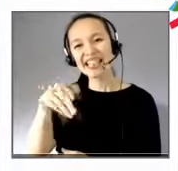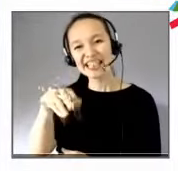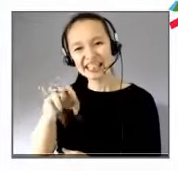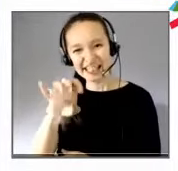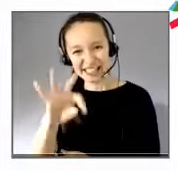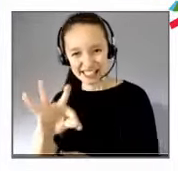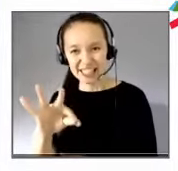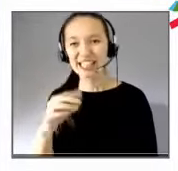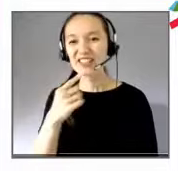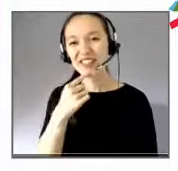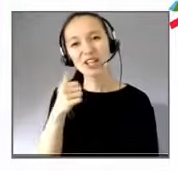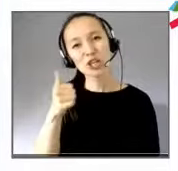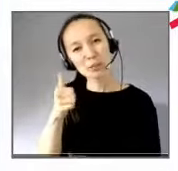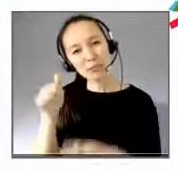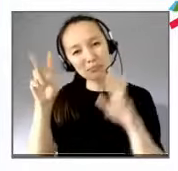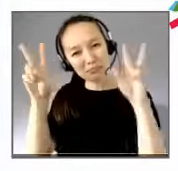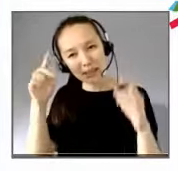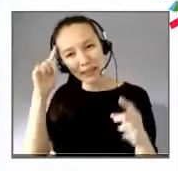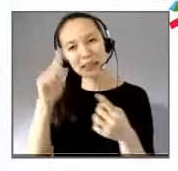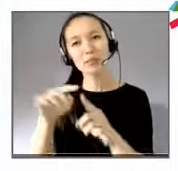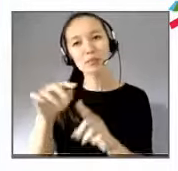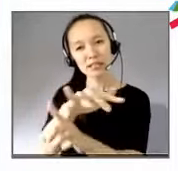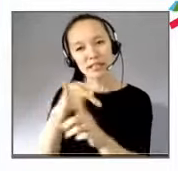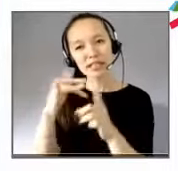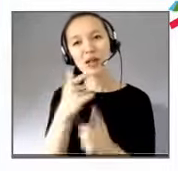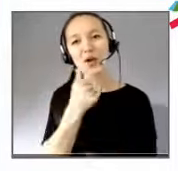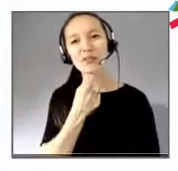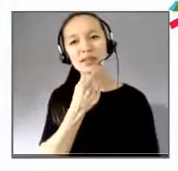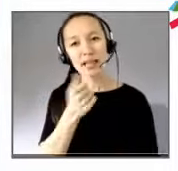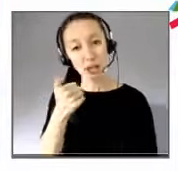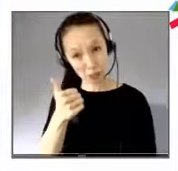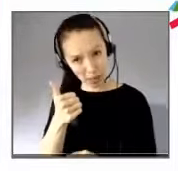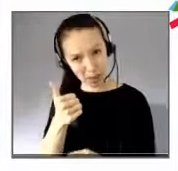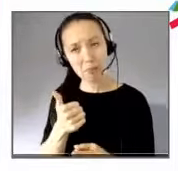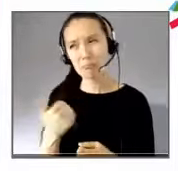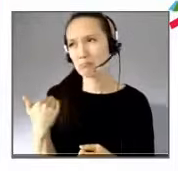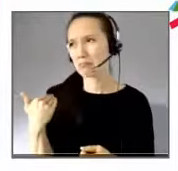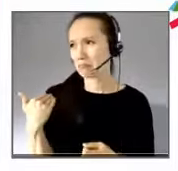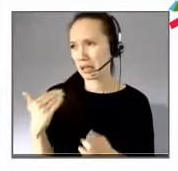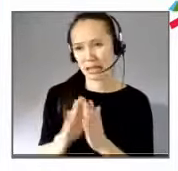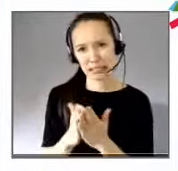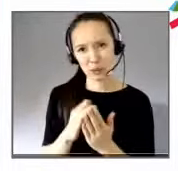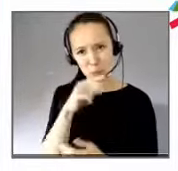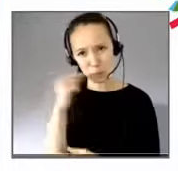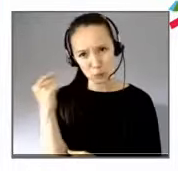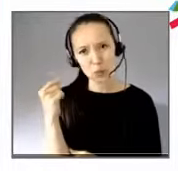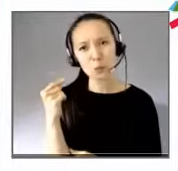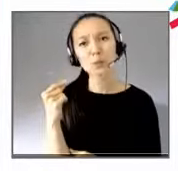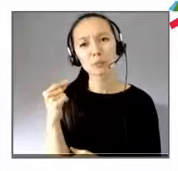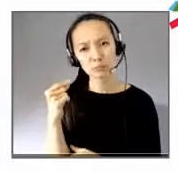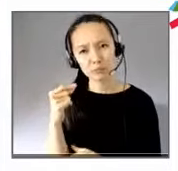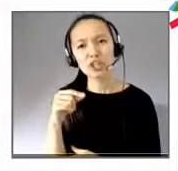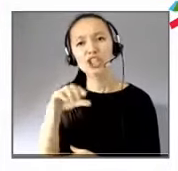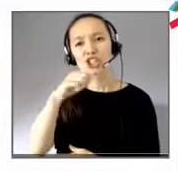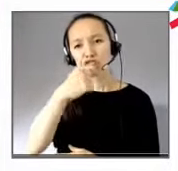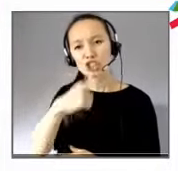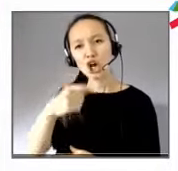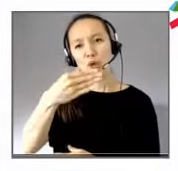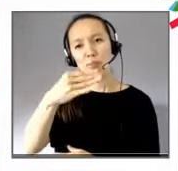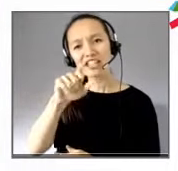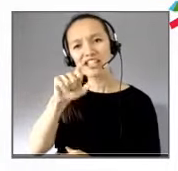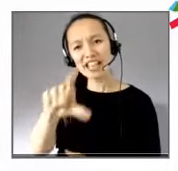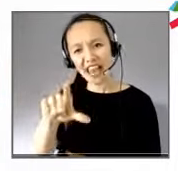Il y a d'ailleurs un livre très intéressant qui vient de sortir de Jean-Michel Jean, qui raconte tout ce